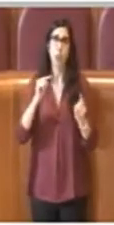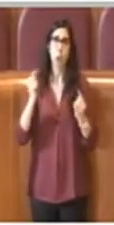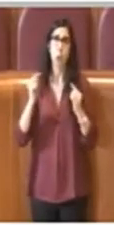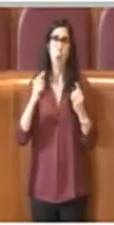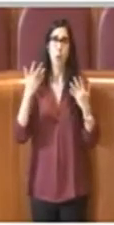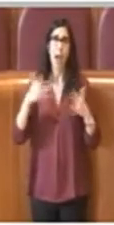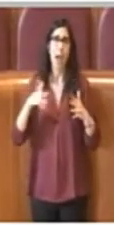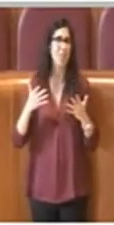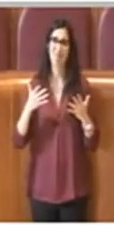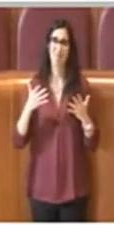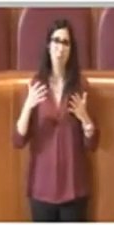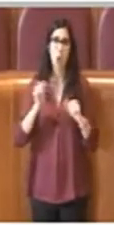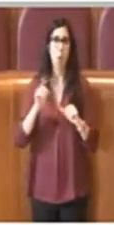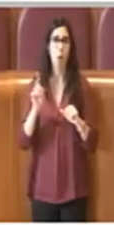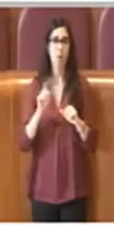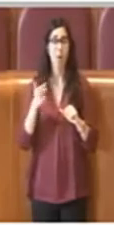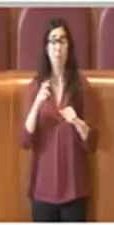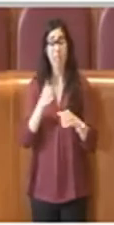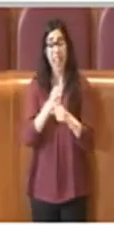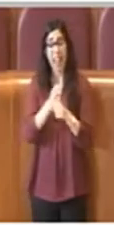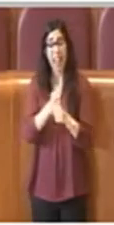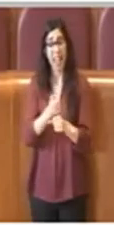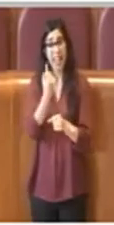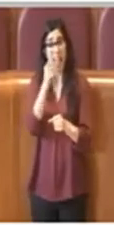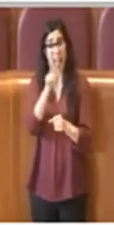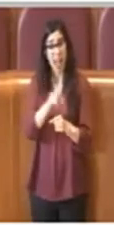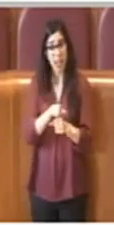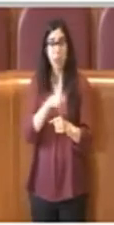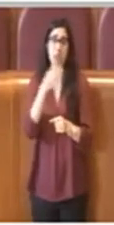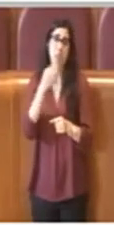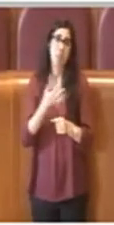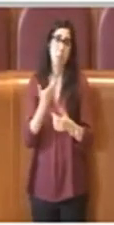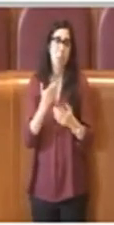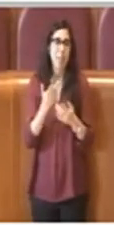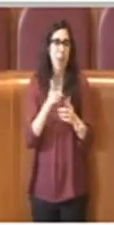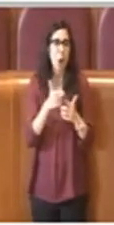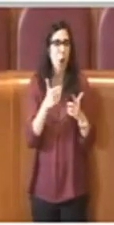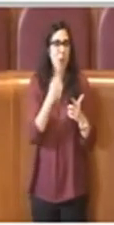percorribile, quanto un delegato non rappresenterebbe nessuno sicuramente. Grazie.